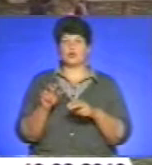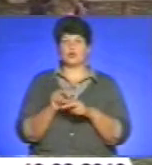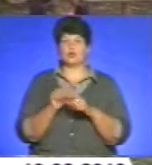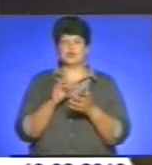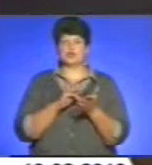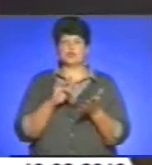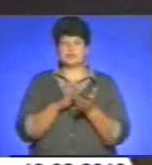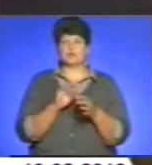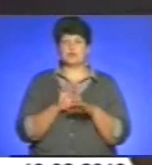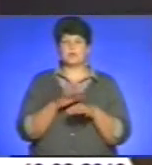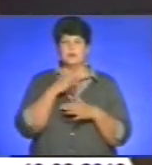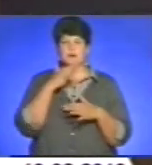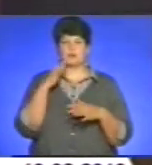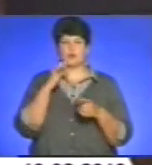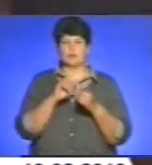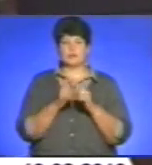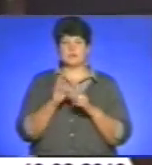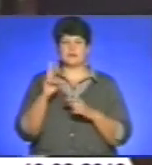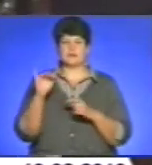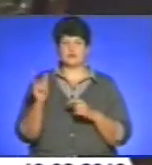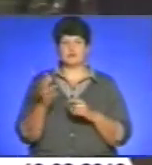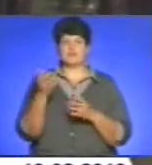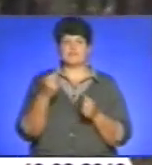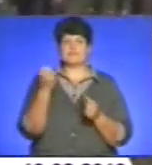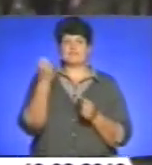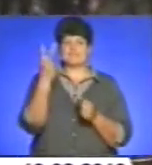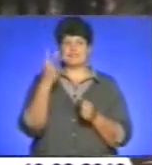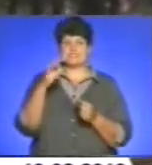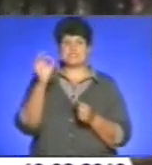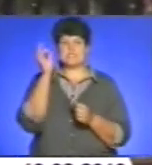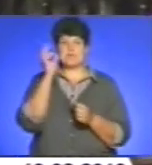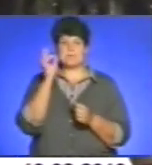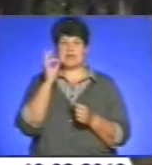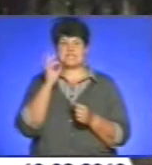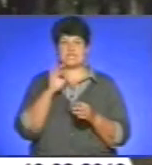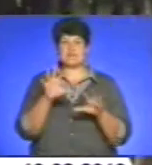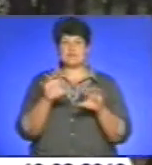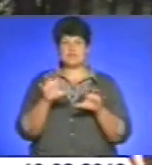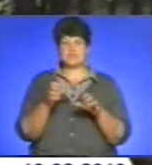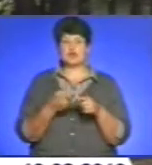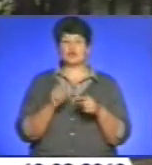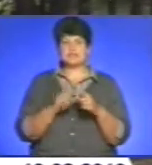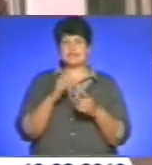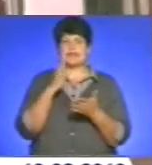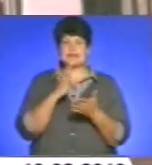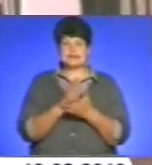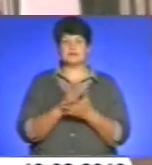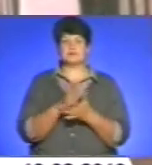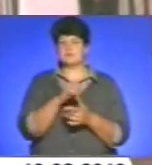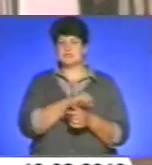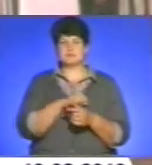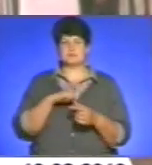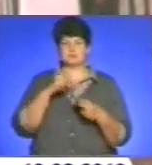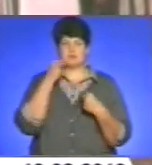кінологів. У змаганнях взяли участь 12 німецьких гівчарок, адже ці собаки, за словами кінологів, є найбільш пристосованими до міліцейської служби.